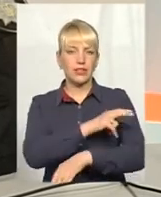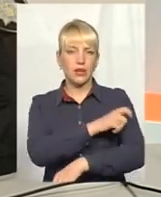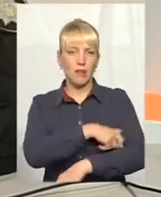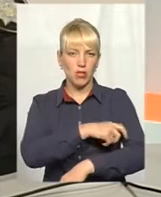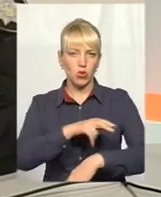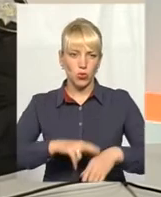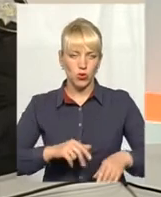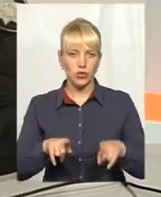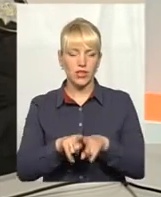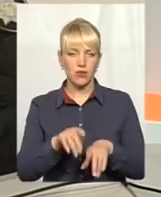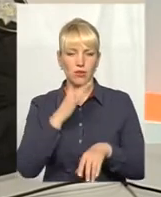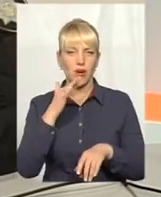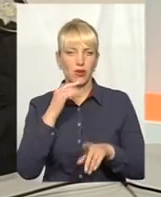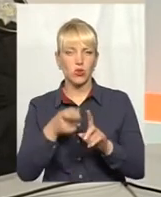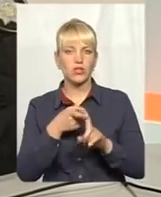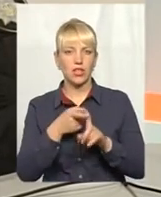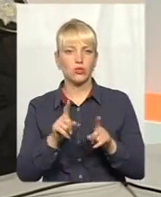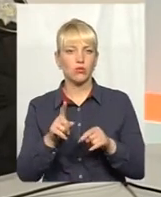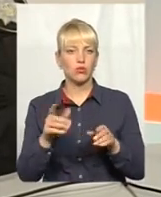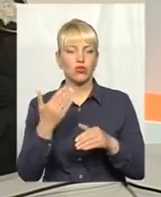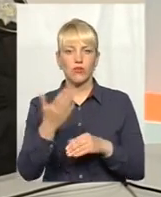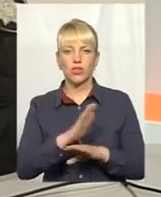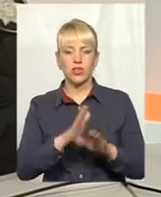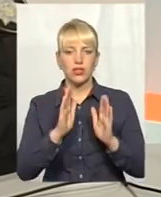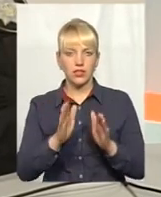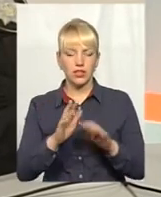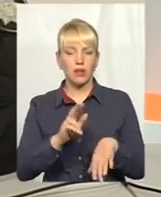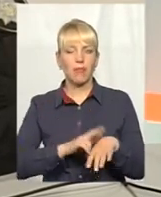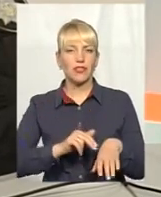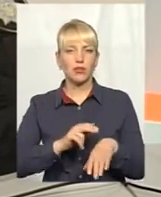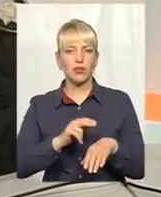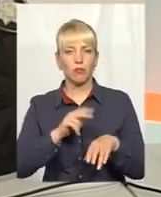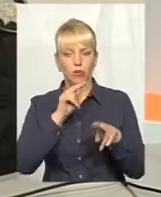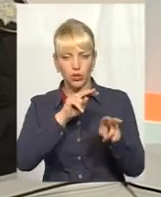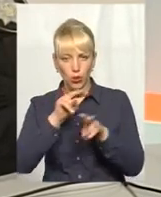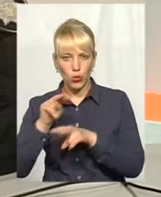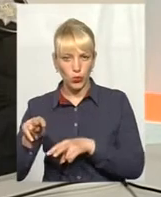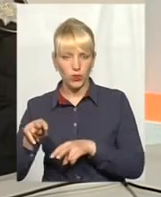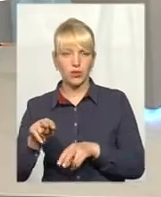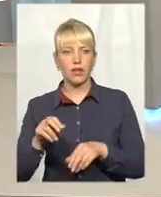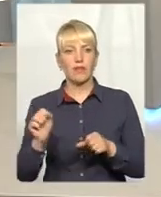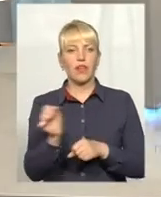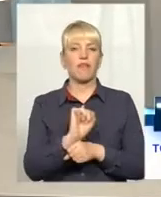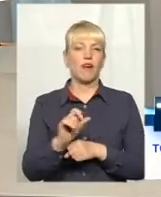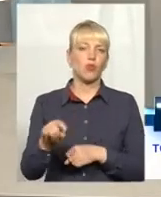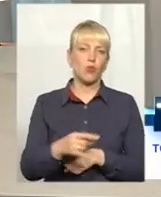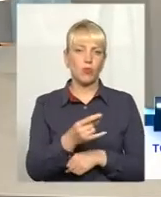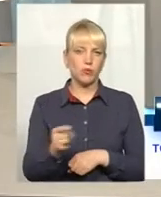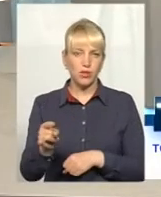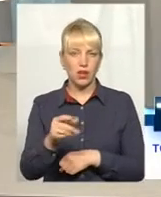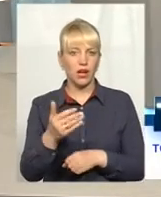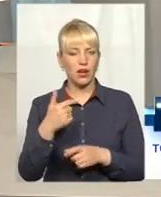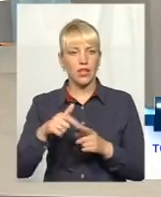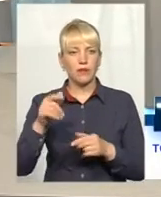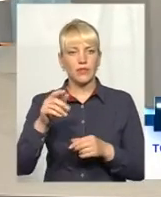багато залежить, тому що вони не тільки патрулюють, як ви зазначили в автомобілях, в них за